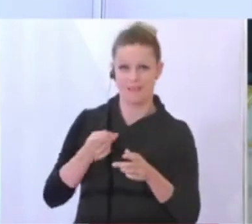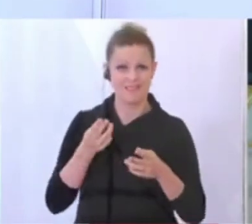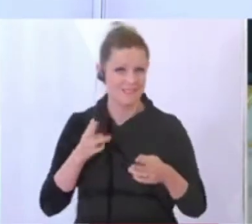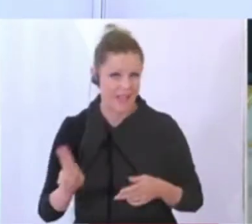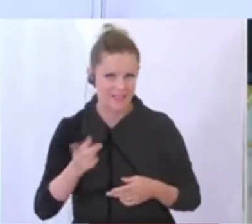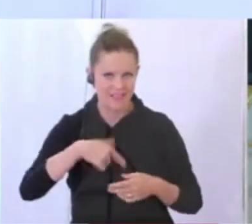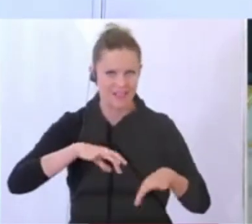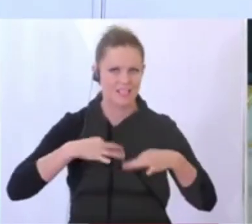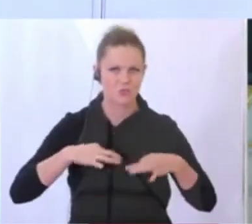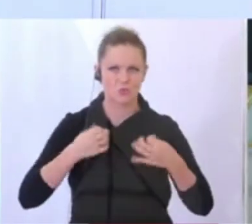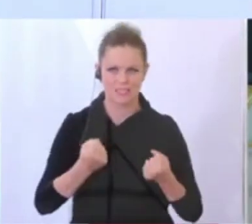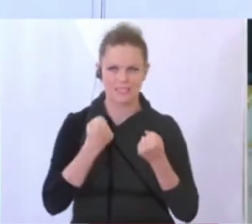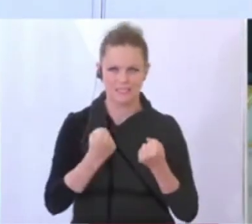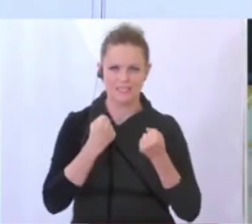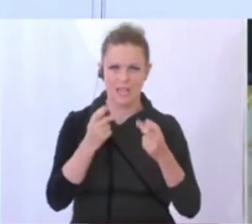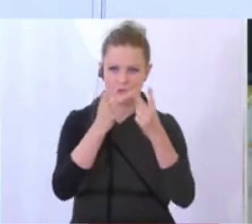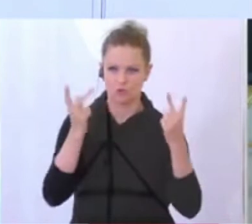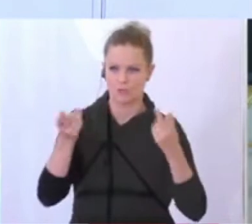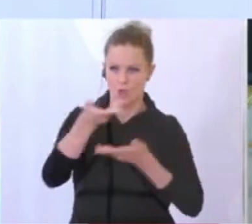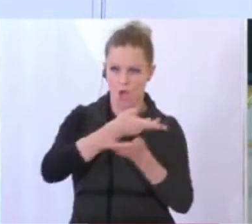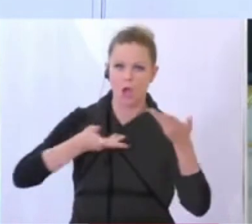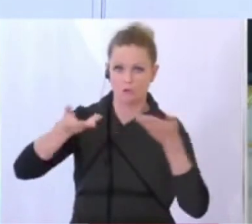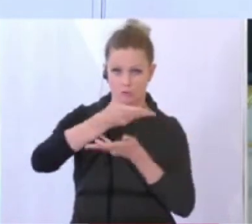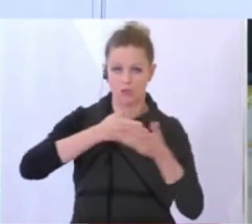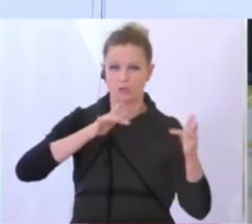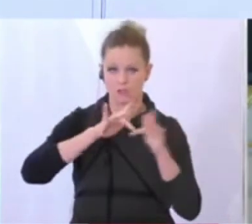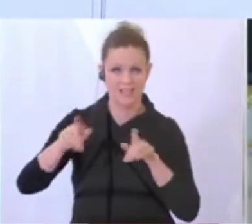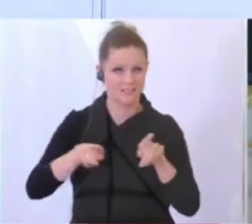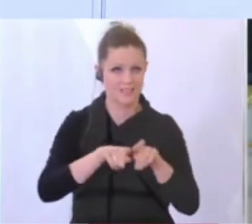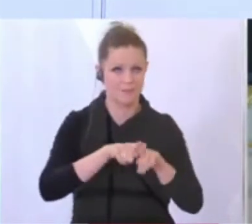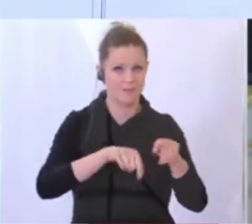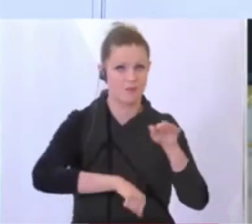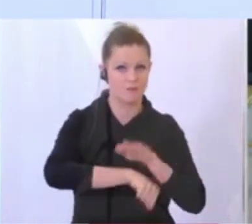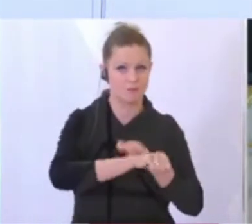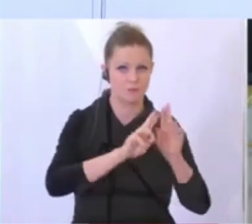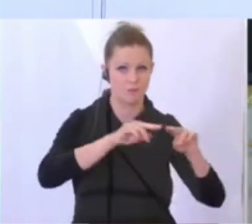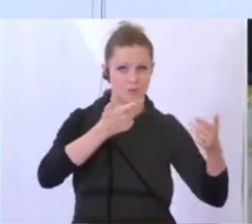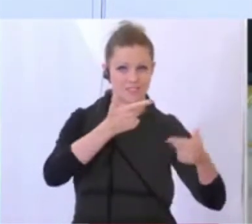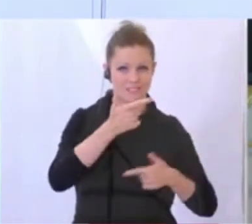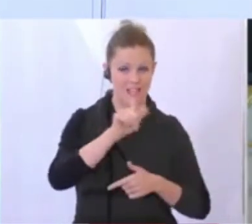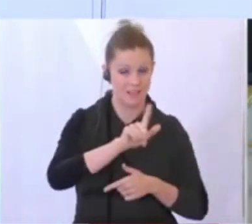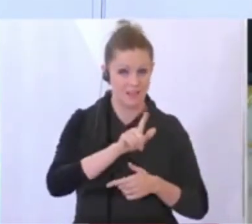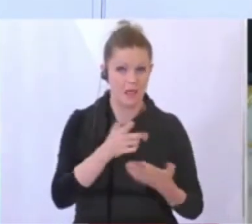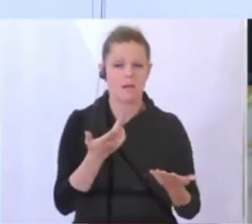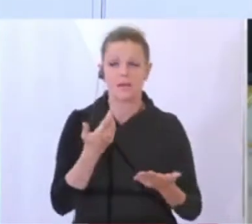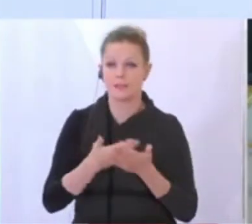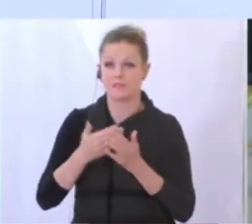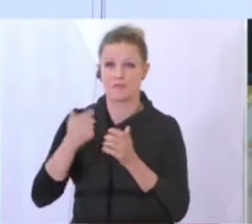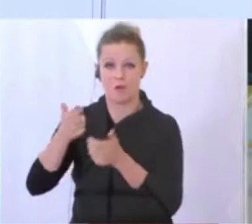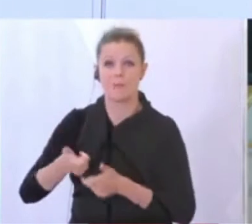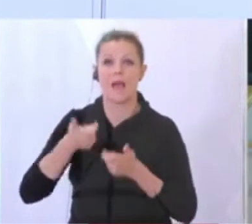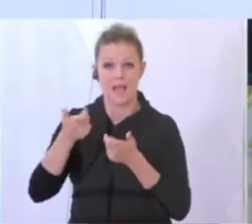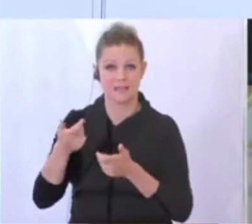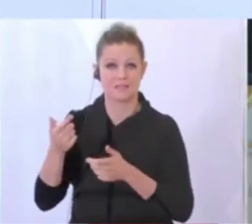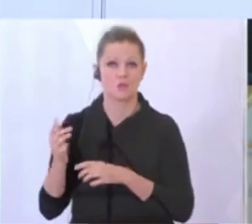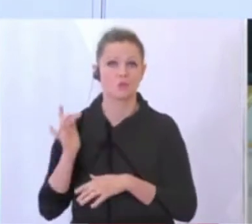Gesundheitssicherheitskonzepte in Austausch sind, so wie das bei der Fußball-Bundesliga war. Jetzt aber von der Formel 1 zum Gesundheitsministerium kümmere ich mich